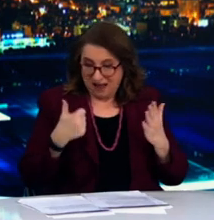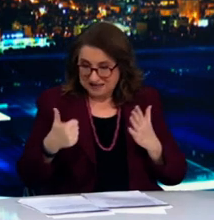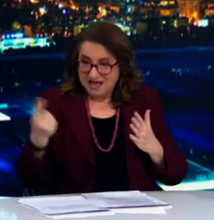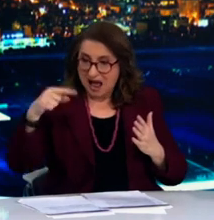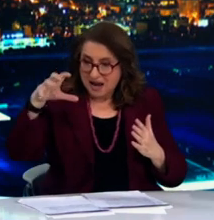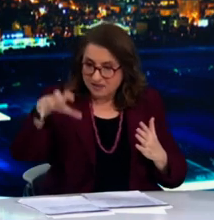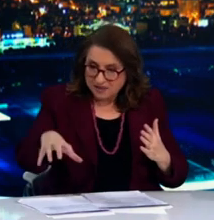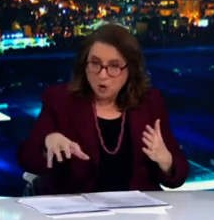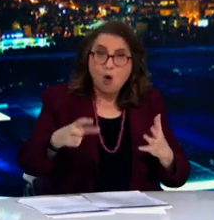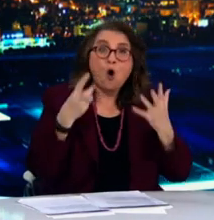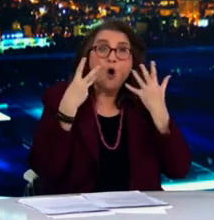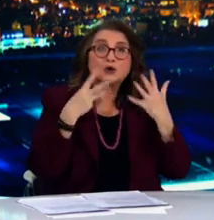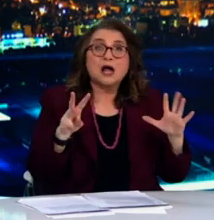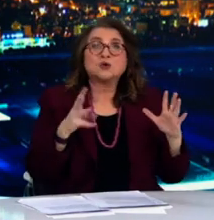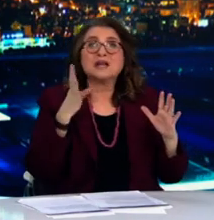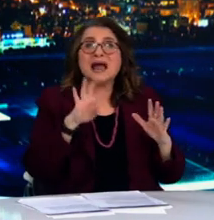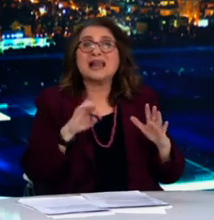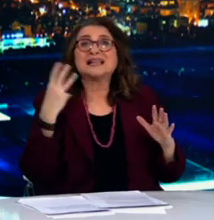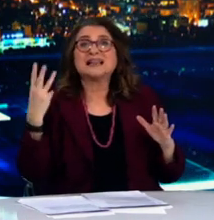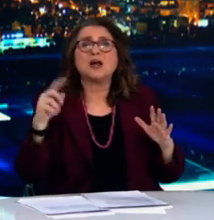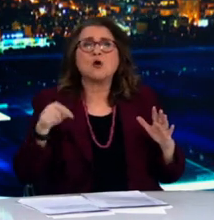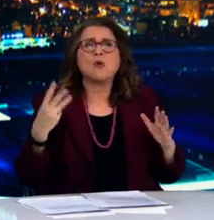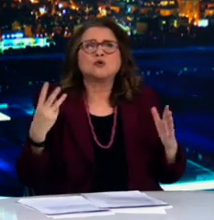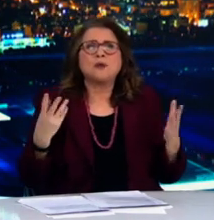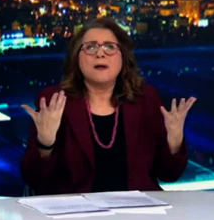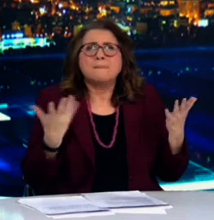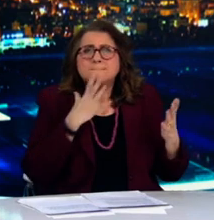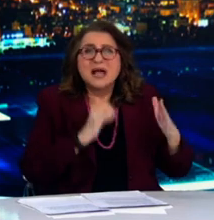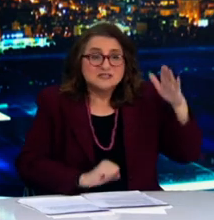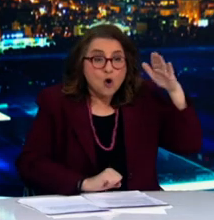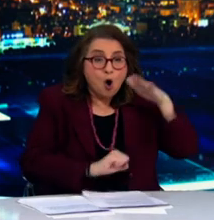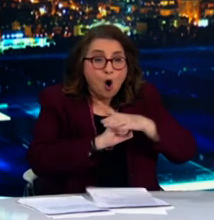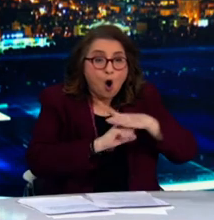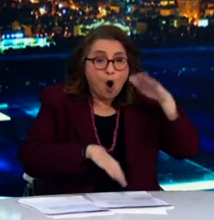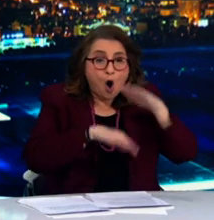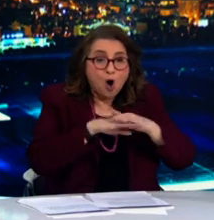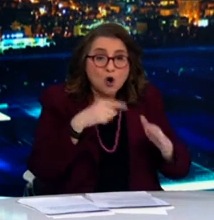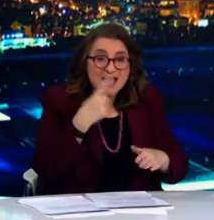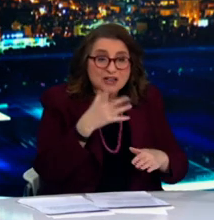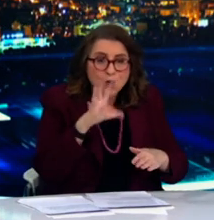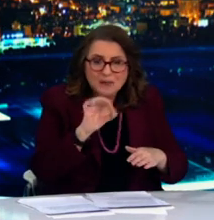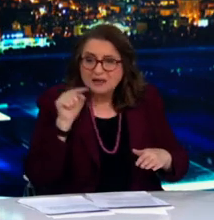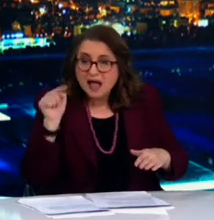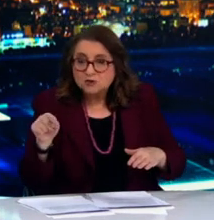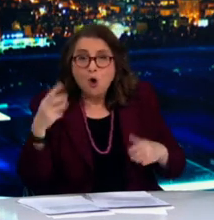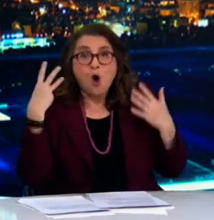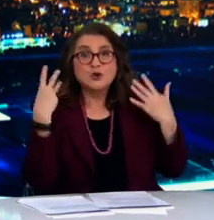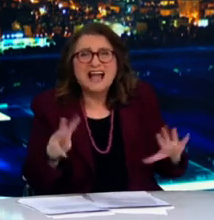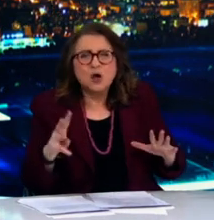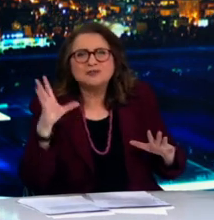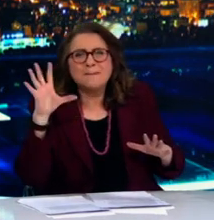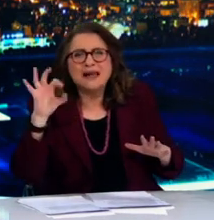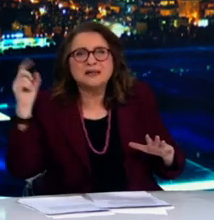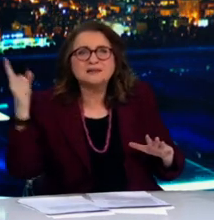όρος 14 ημέρου 893,8 με όριο το 150 όριο συναγερμού. Τέλος, στο Δήμο Εορδαίας ο μέσος όρος